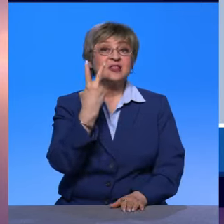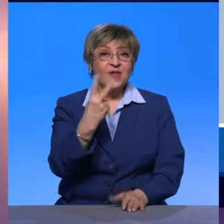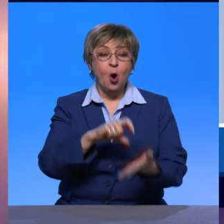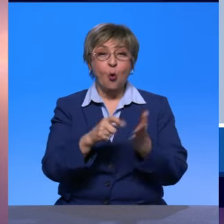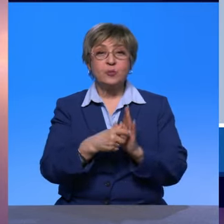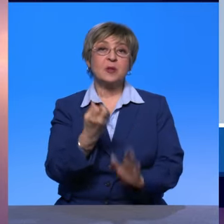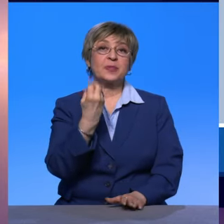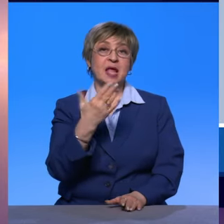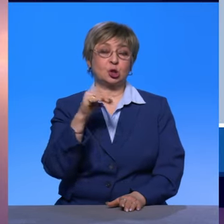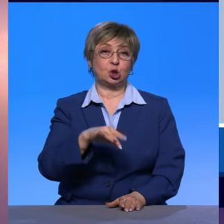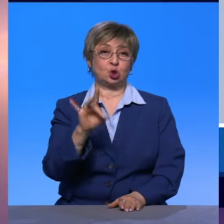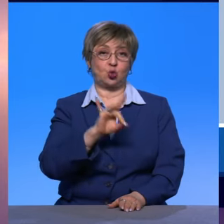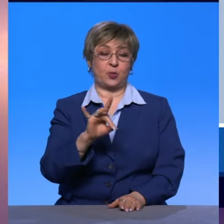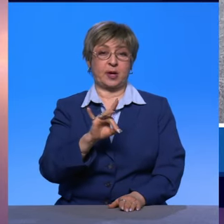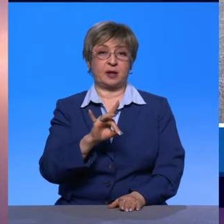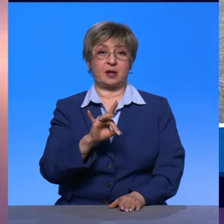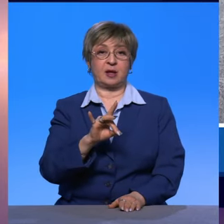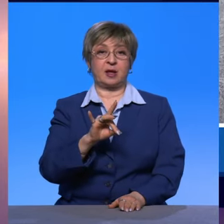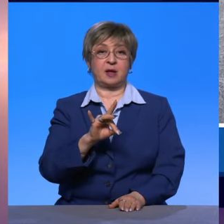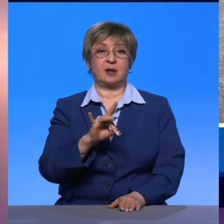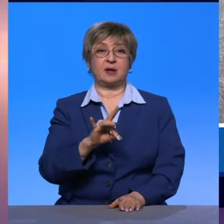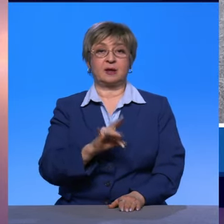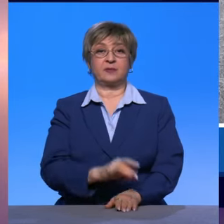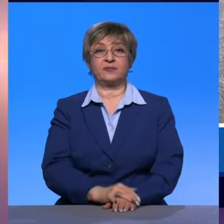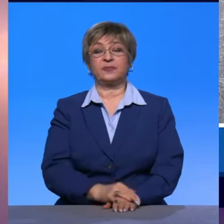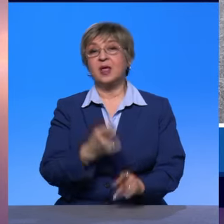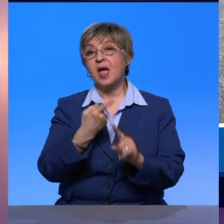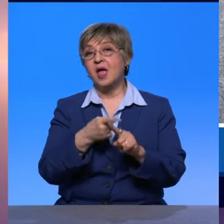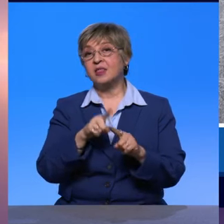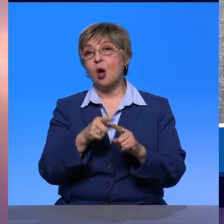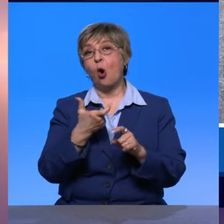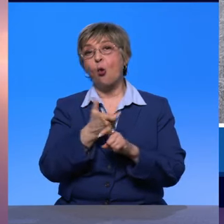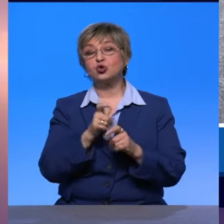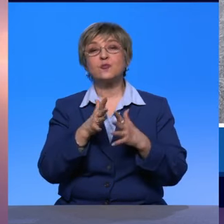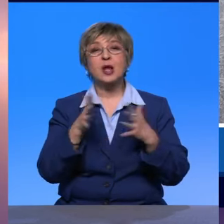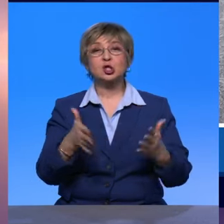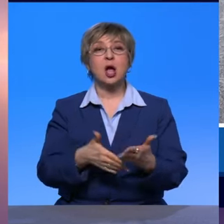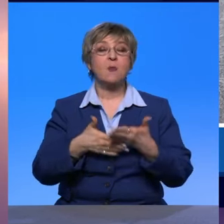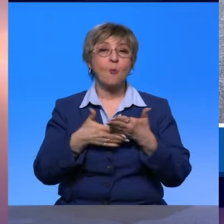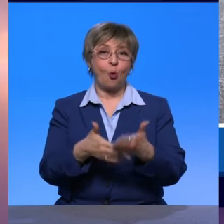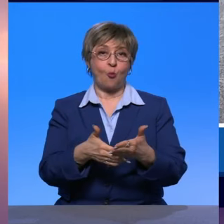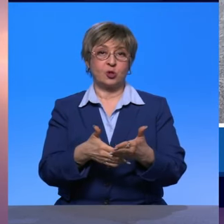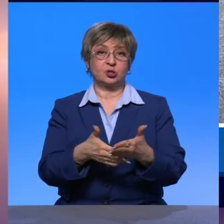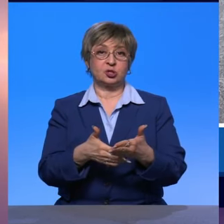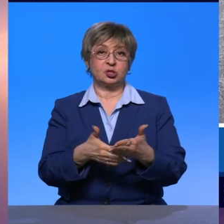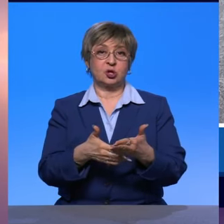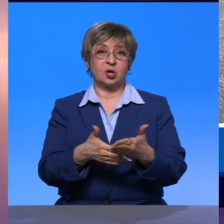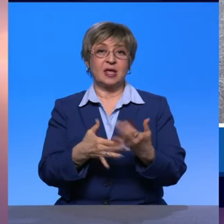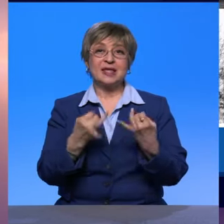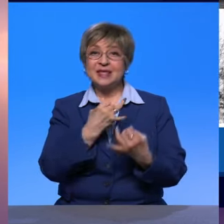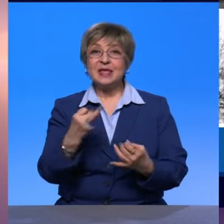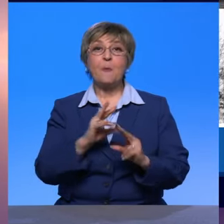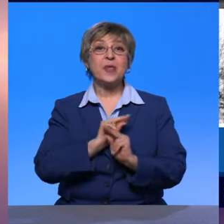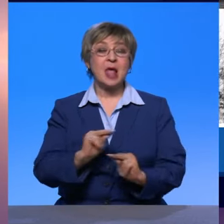рублей. конечно, несколько раз ниже рынка. Соответственно, это очень большая помощь уважаемым и педагогам,